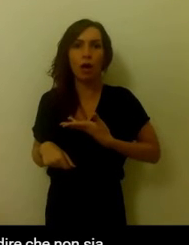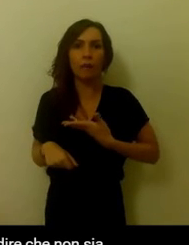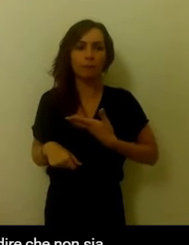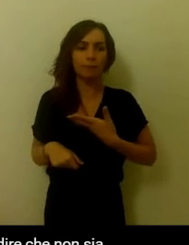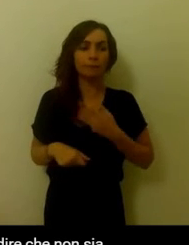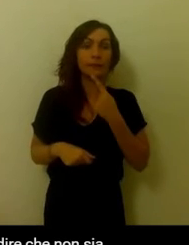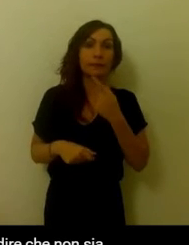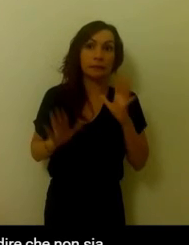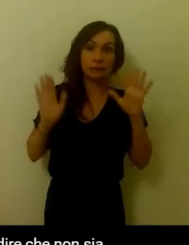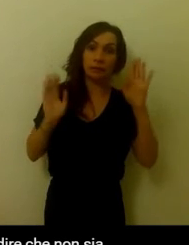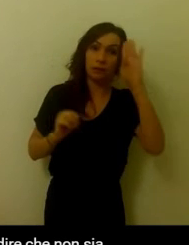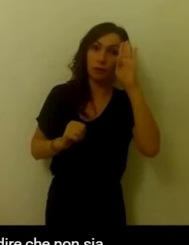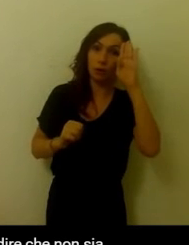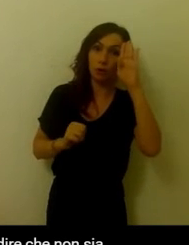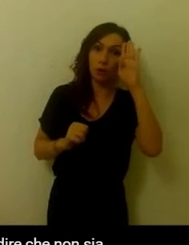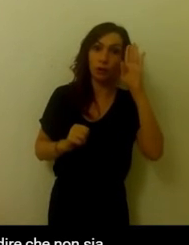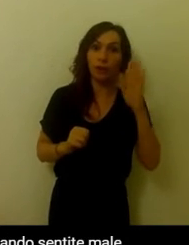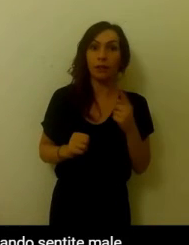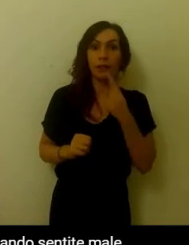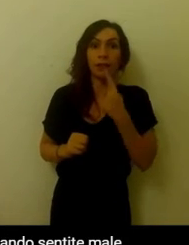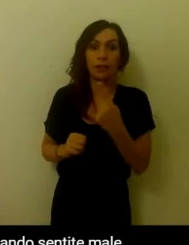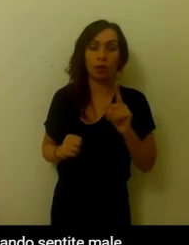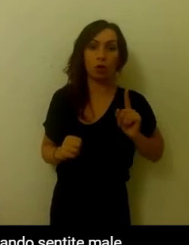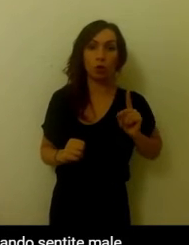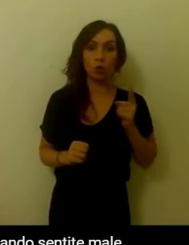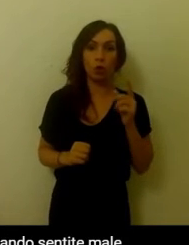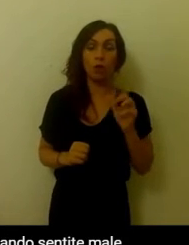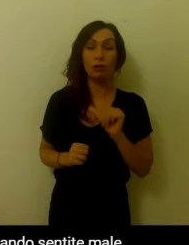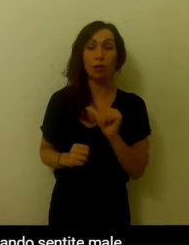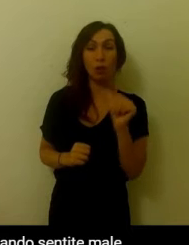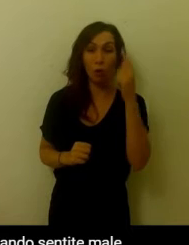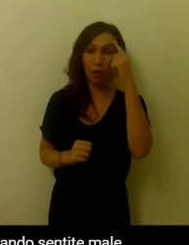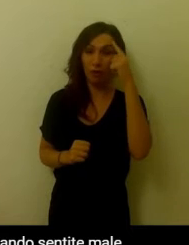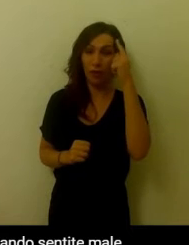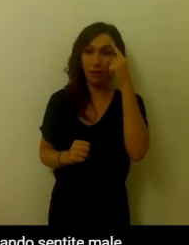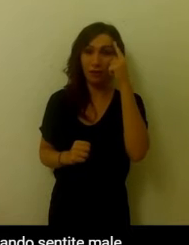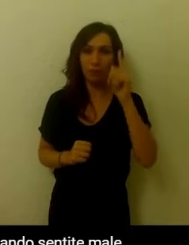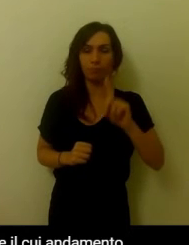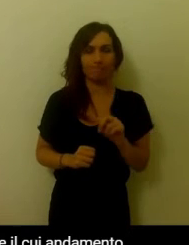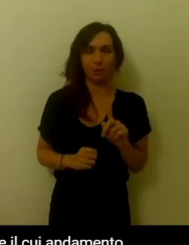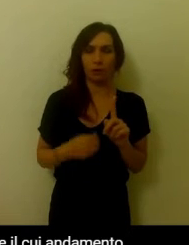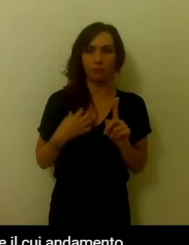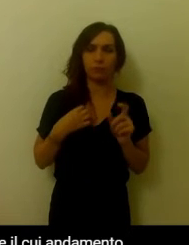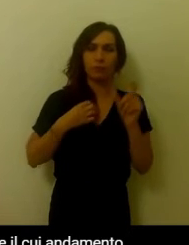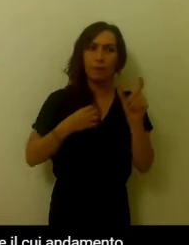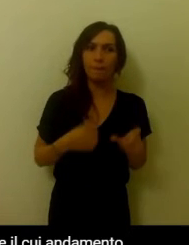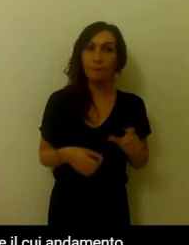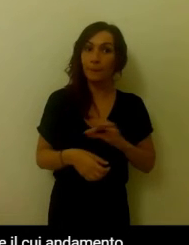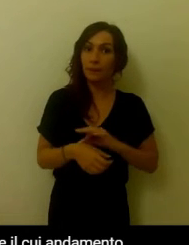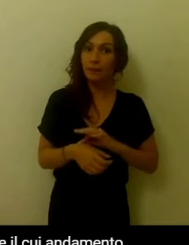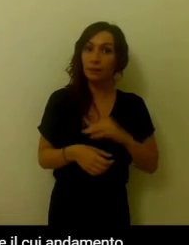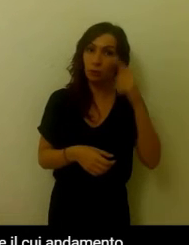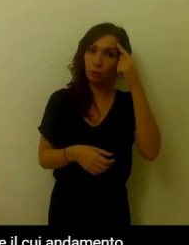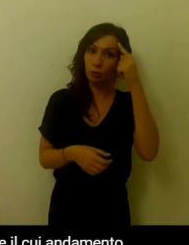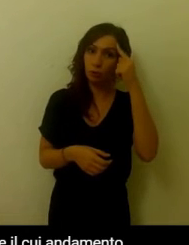il dolore sta tutto nella testa non vuol dire che non sia reale. come? Anzi il paziente non è pazzo quando sente male. Allora